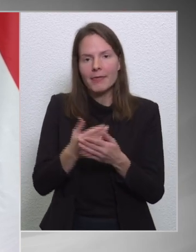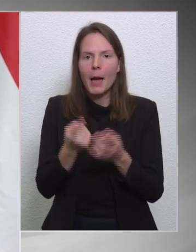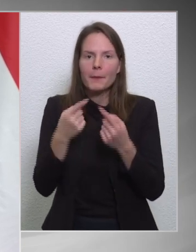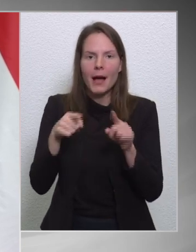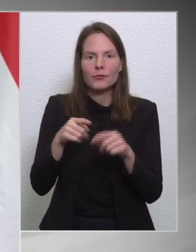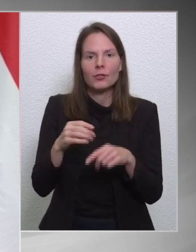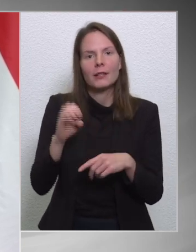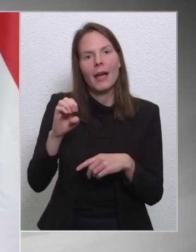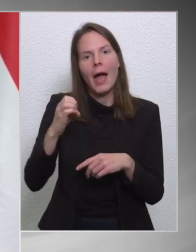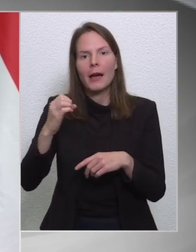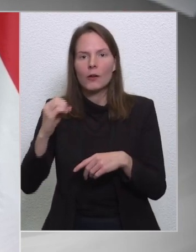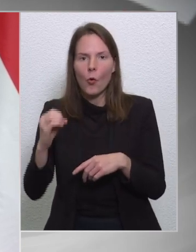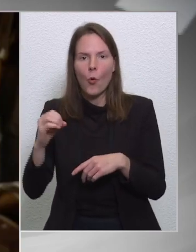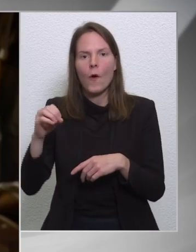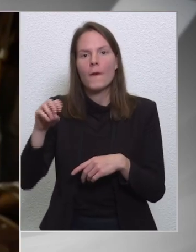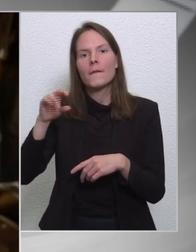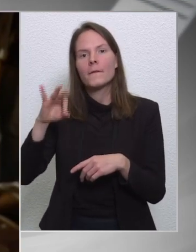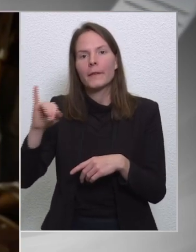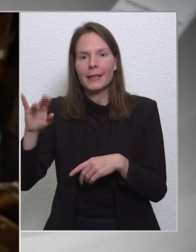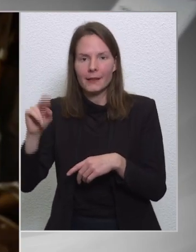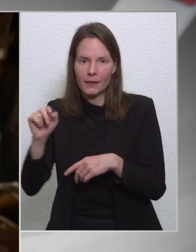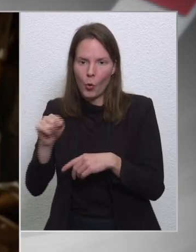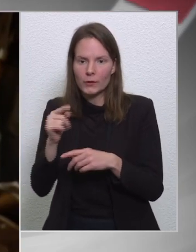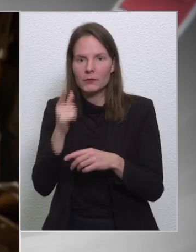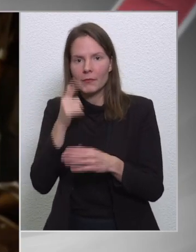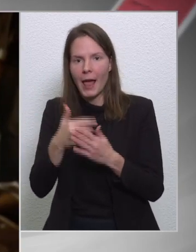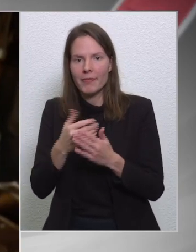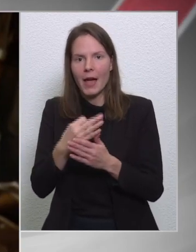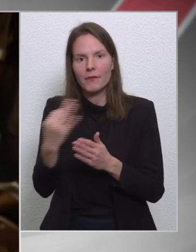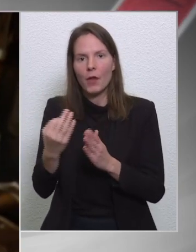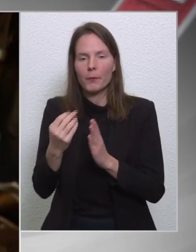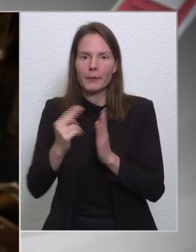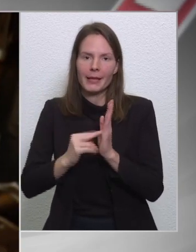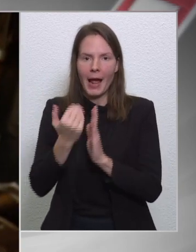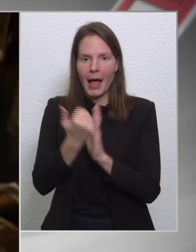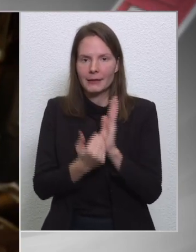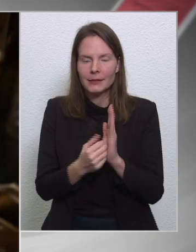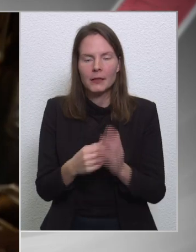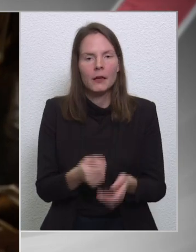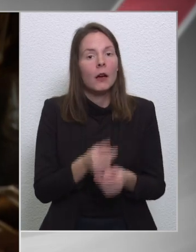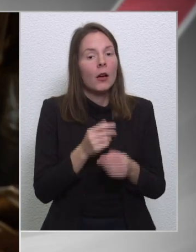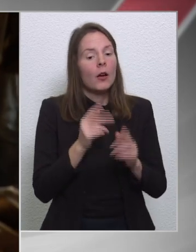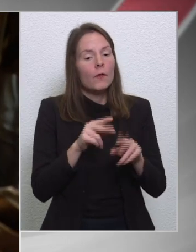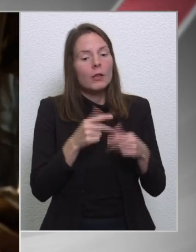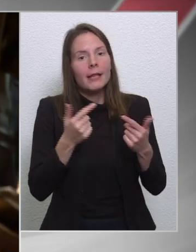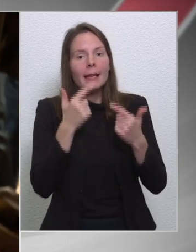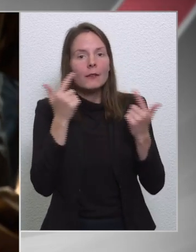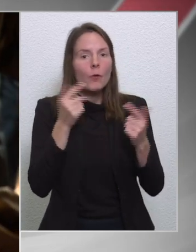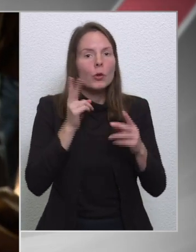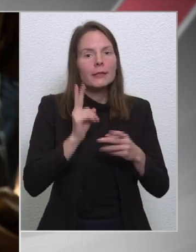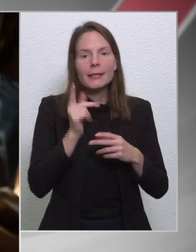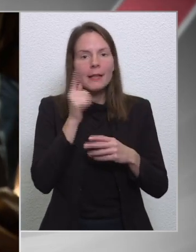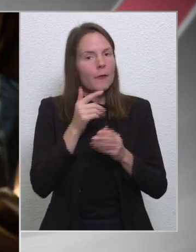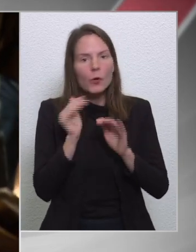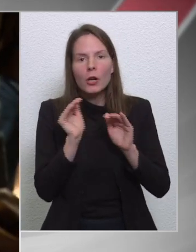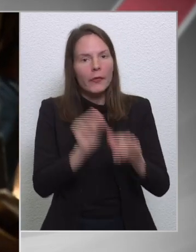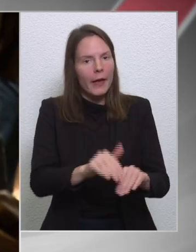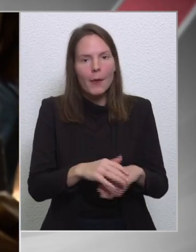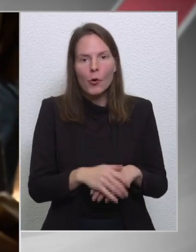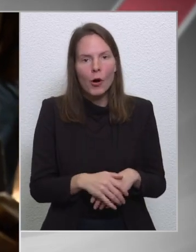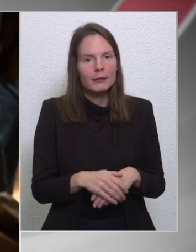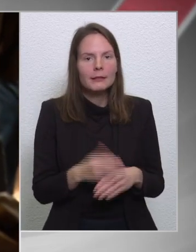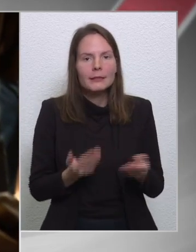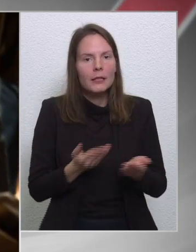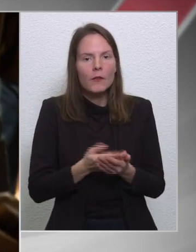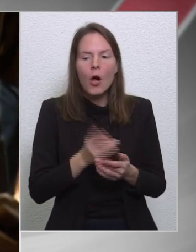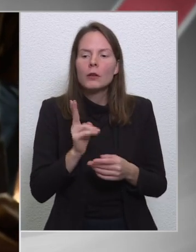szerepelne esetleg. Van-e előzetes információk arról, ki nem fogja támogatni ezeket a javaslatokat? Tehát adott esetben ki lesz